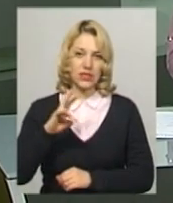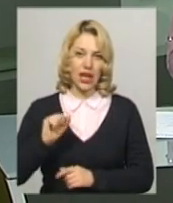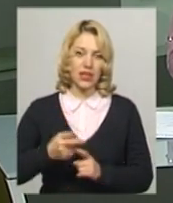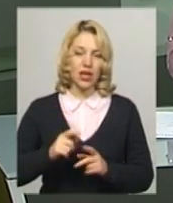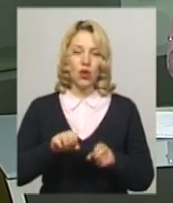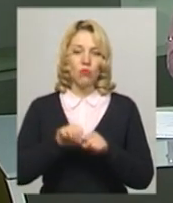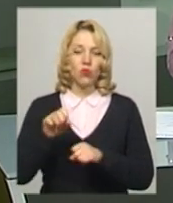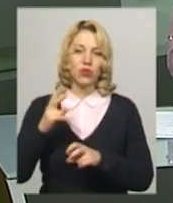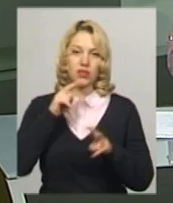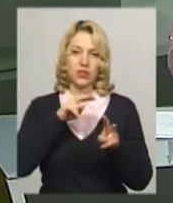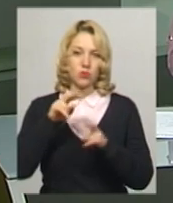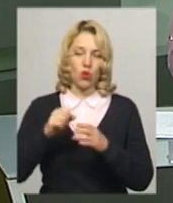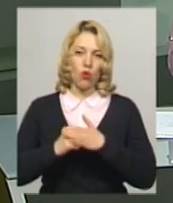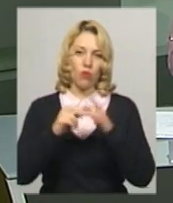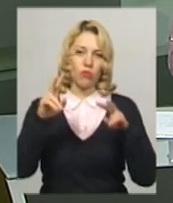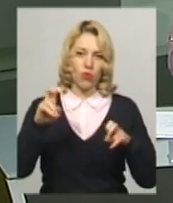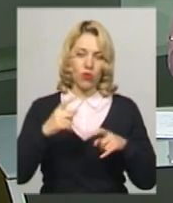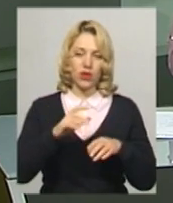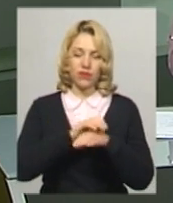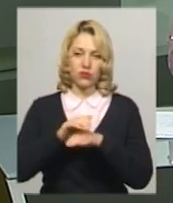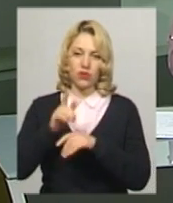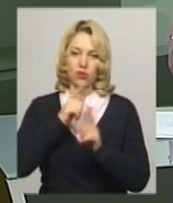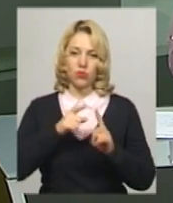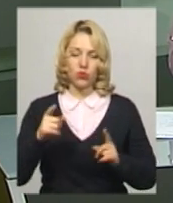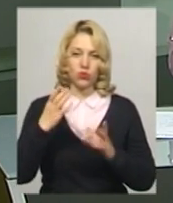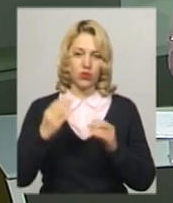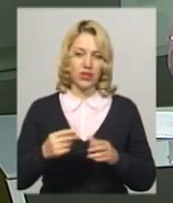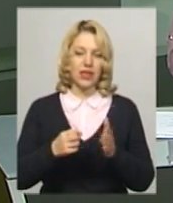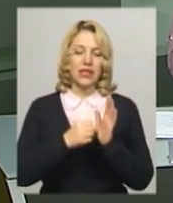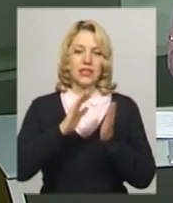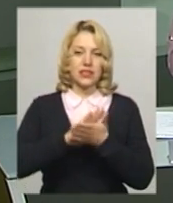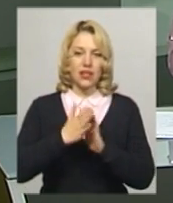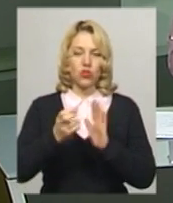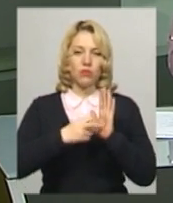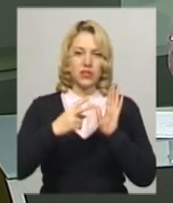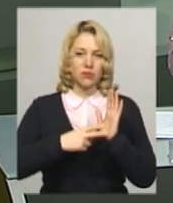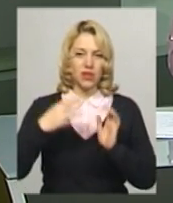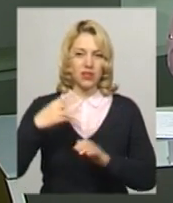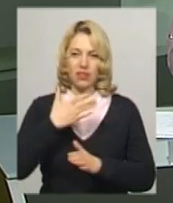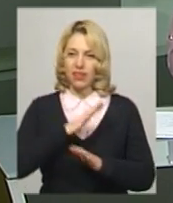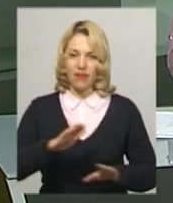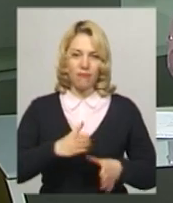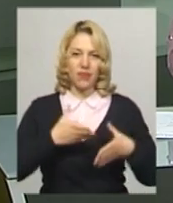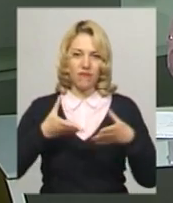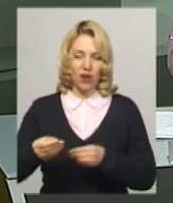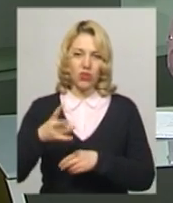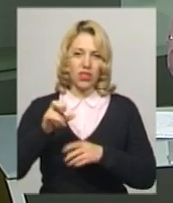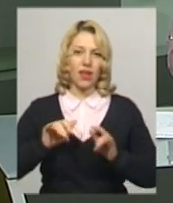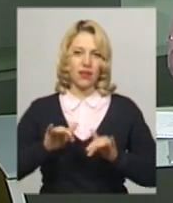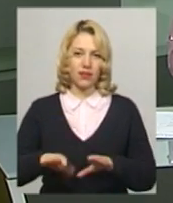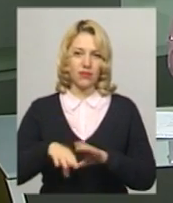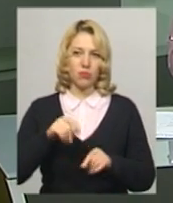Порушення, які спостерігачі опори фіксували протягом дня, станом на 17.30, не впливають на хід виборів. Про це повідомив